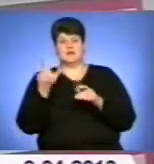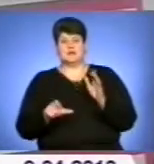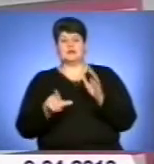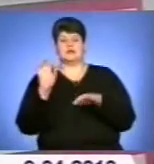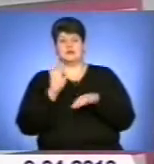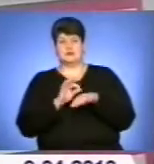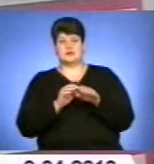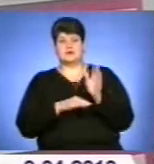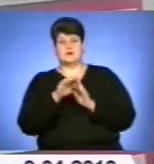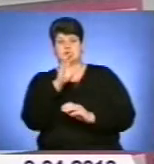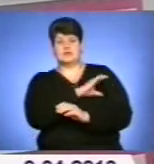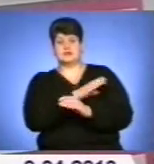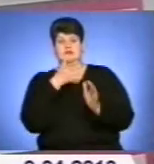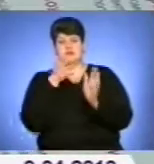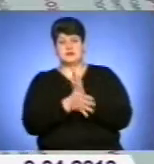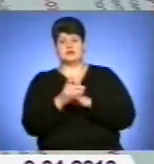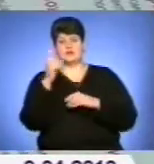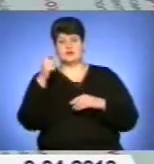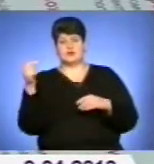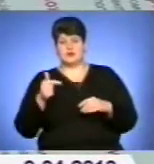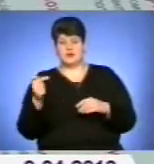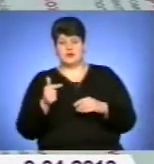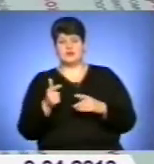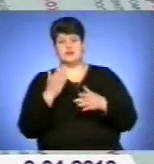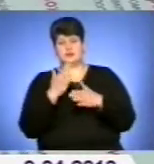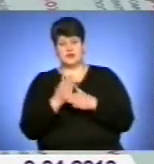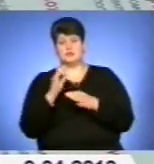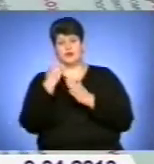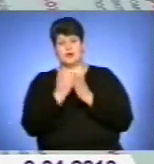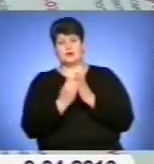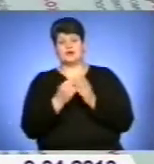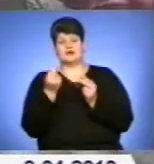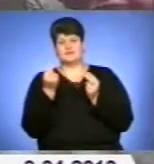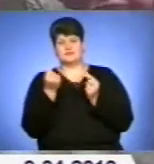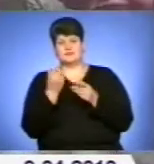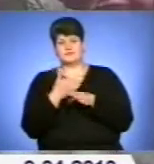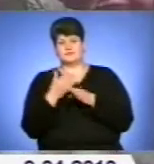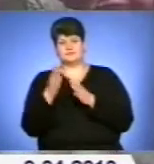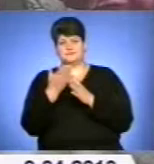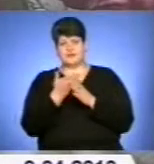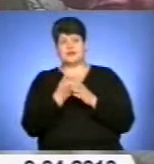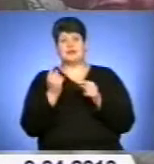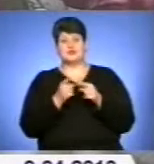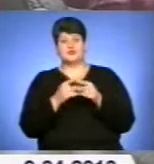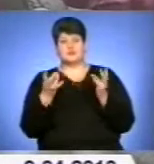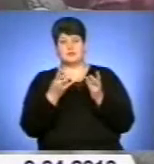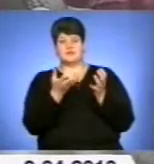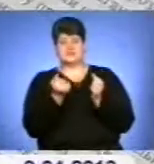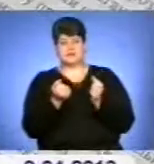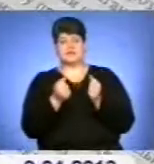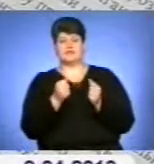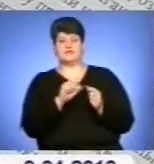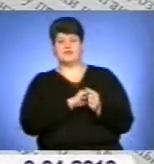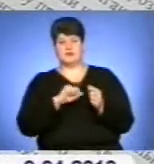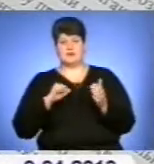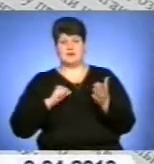сотню гривень. На часі діє програма часткового відшкодування вартості ліків. Для цього треба звернутися за рецептом до дільничного